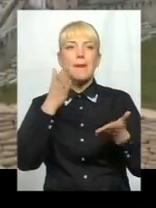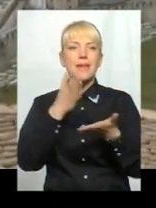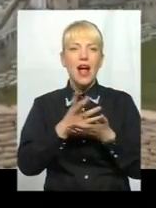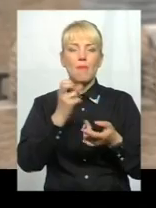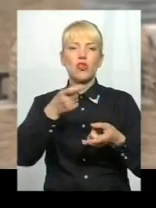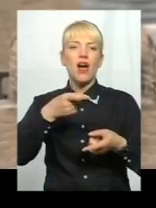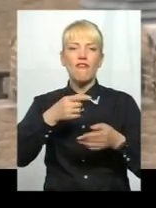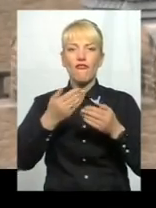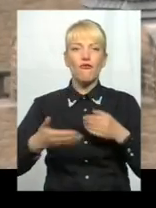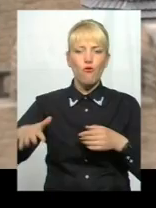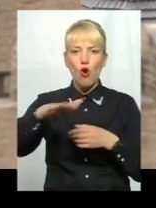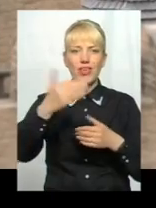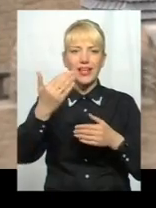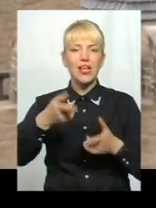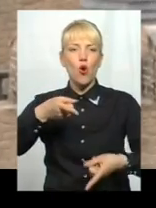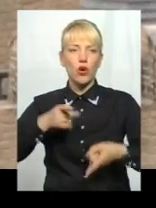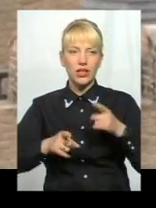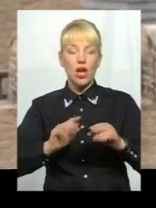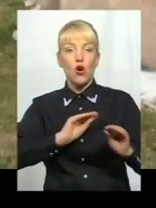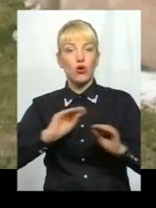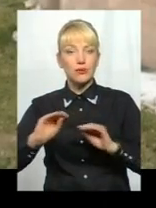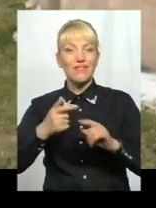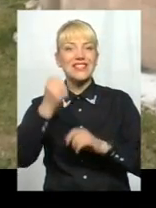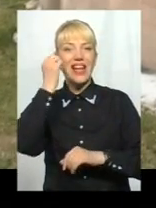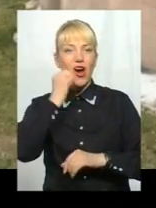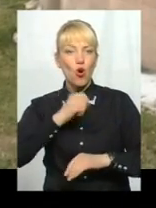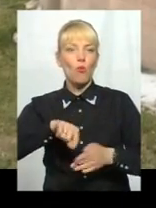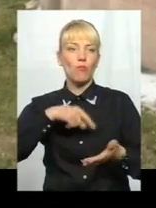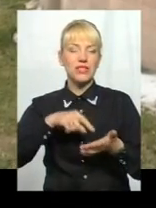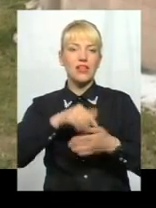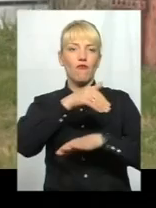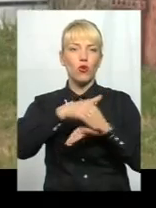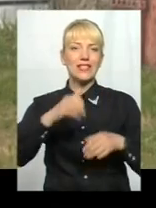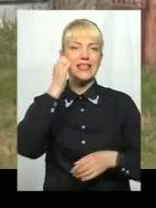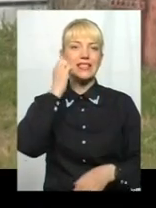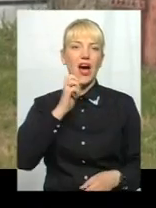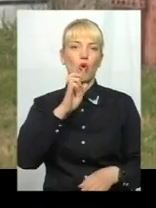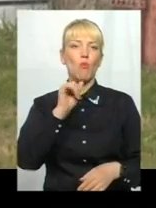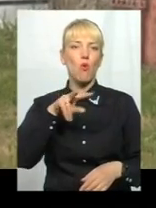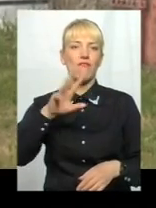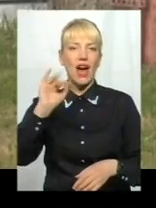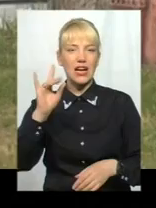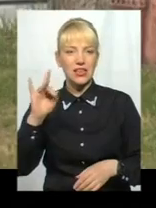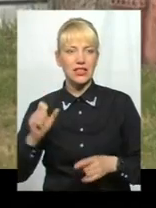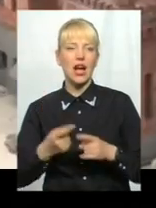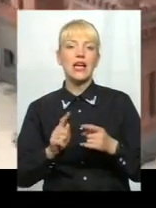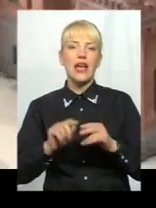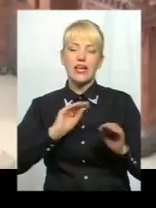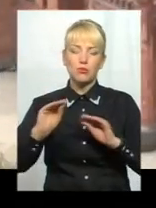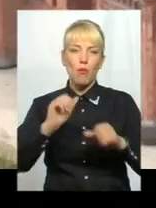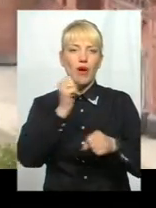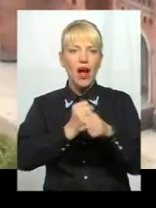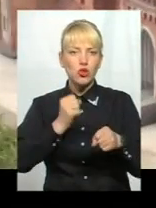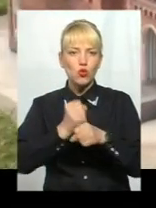оригіналу. Розмістили музей мініатюру у старому місті по вулиці Старобульварній. Над експонатами майстри працювали близько року.